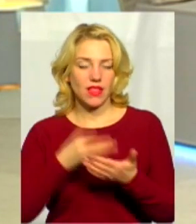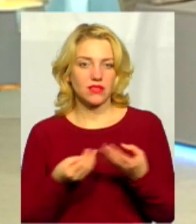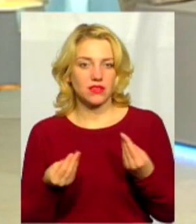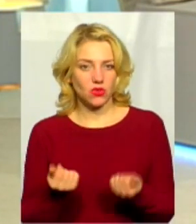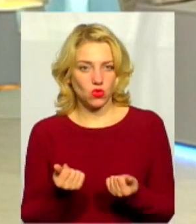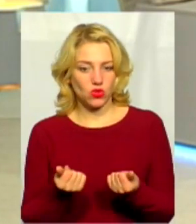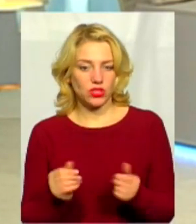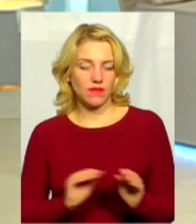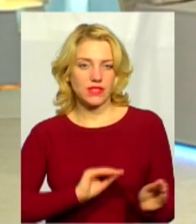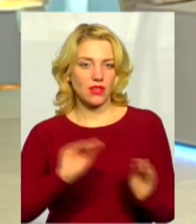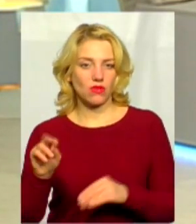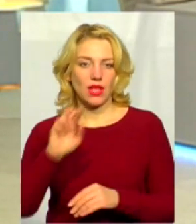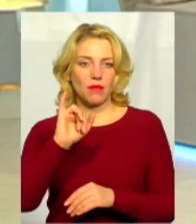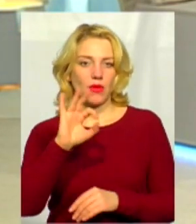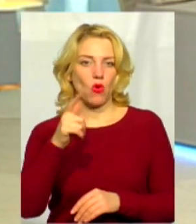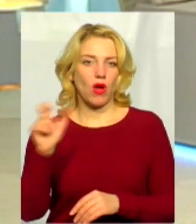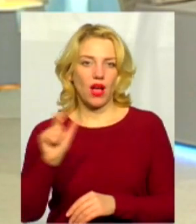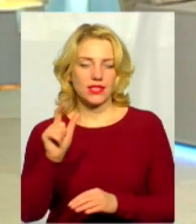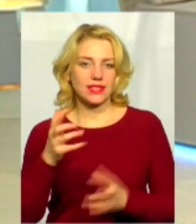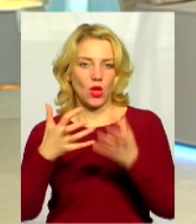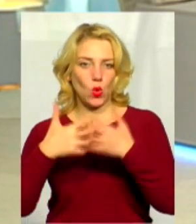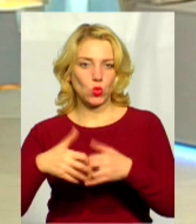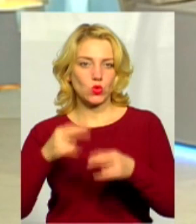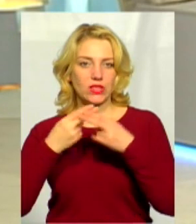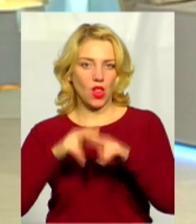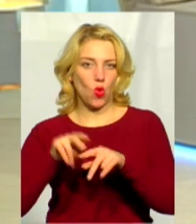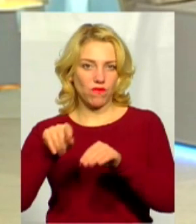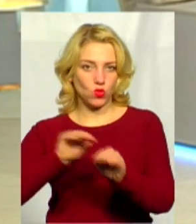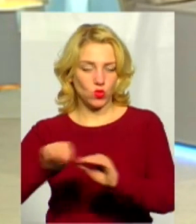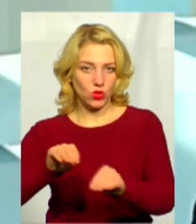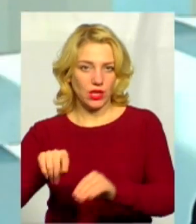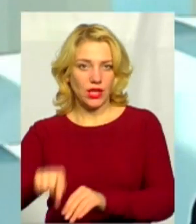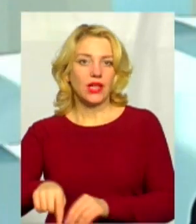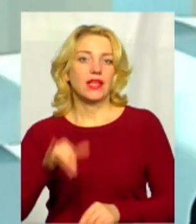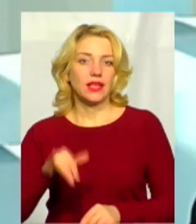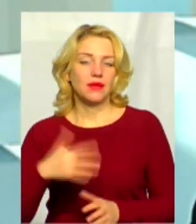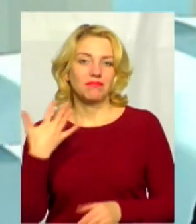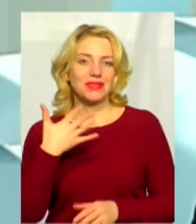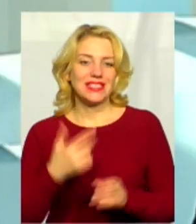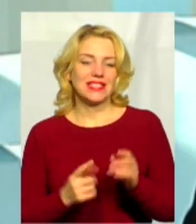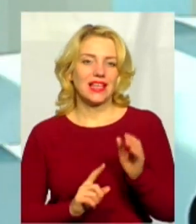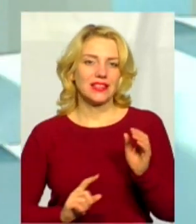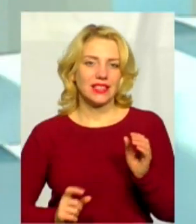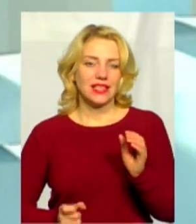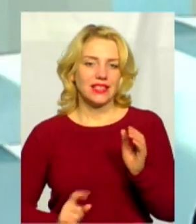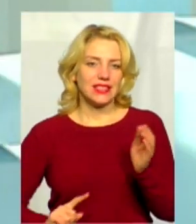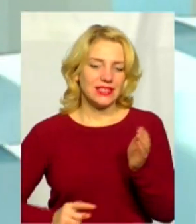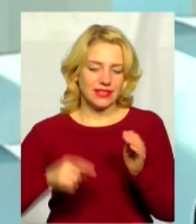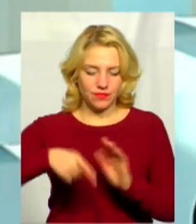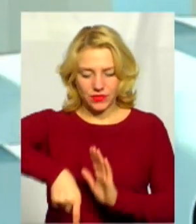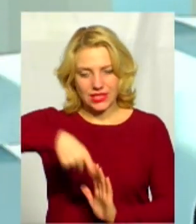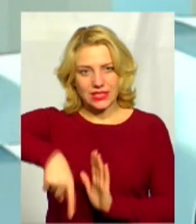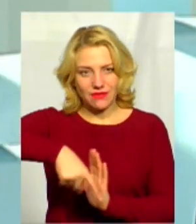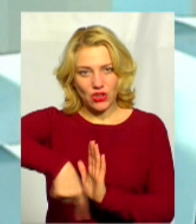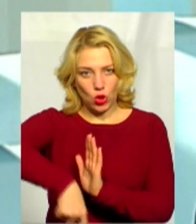встановила біогазову установку. Вони пробурили спочатку близько 50 свердловин. Далі в процесі роботи ще